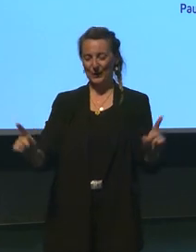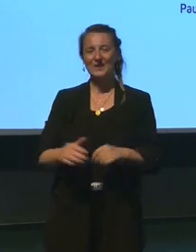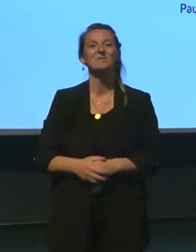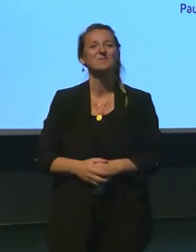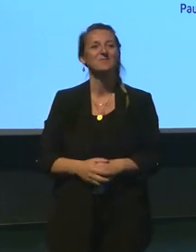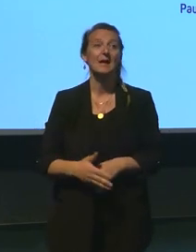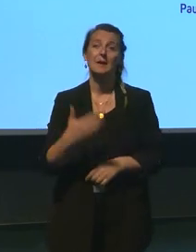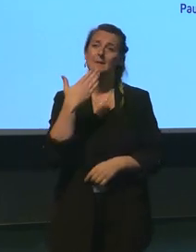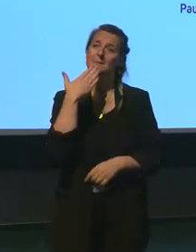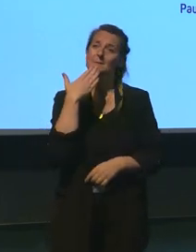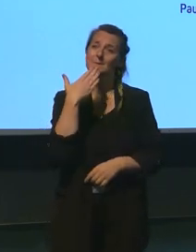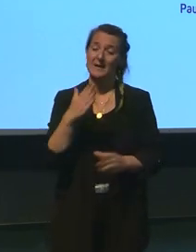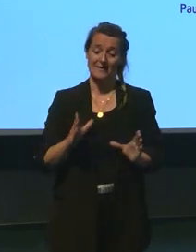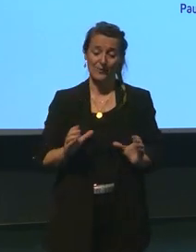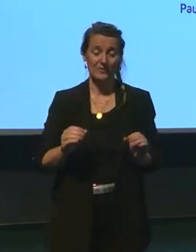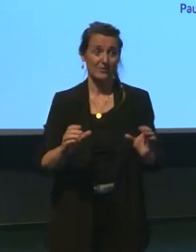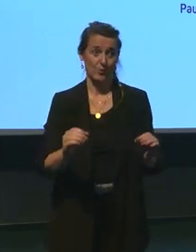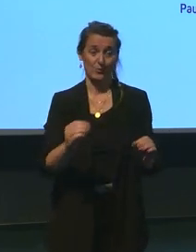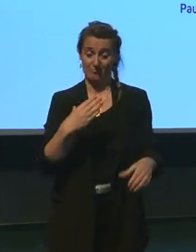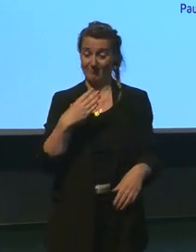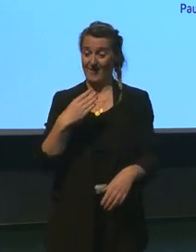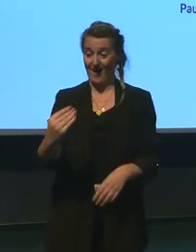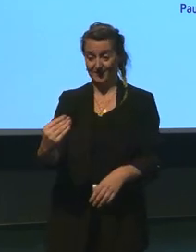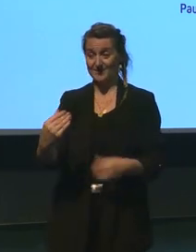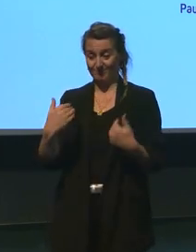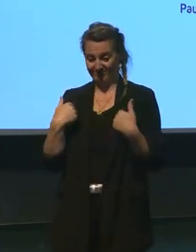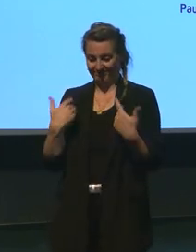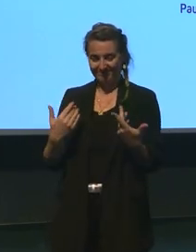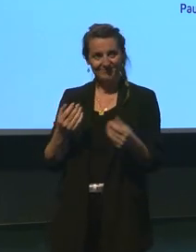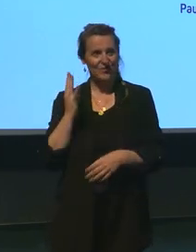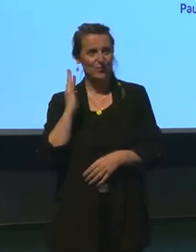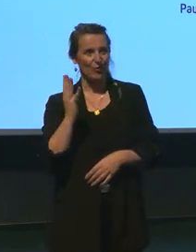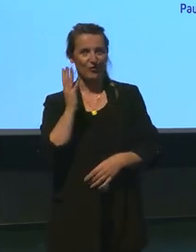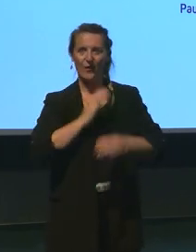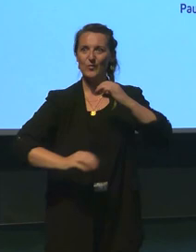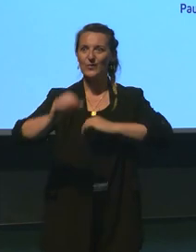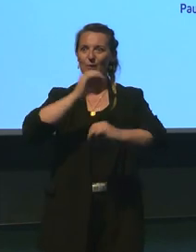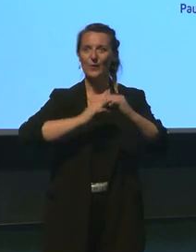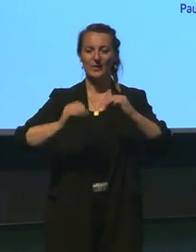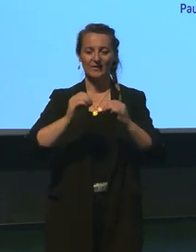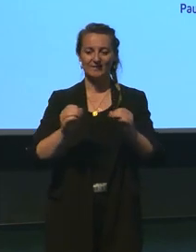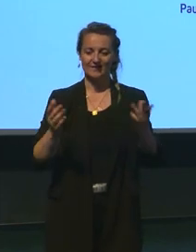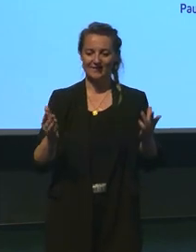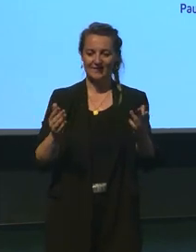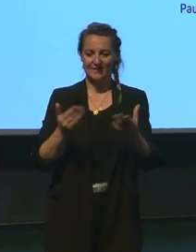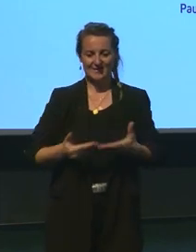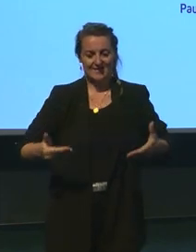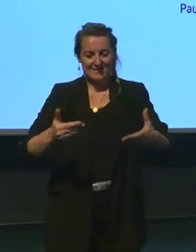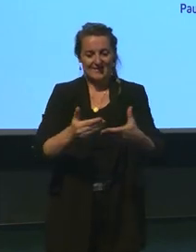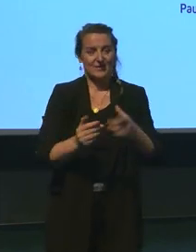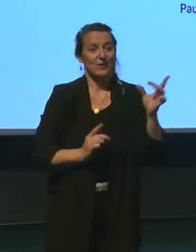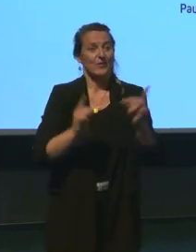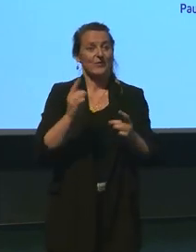Eh bien, merci en tout cas au sein de police de m'avoir agité à cette conférence pour le cadre de la fête de la science. J'avoue que je suis très heureux